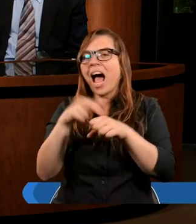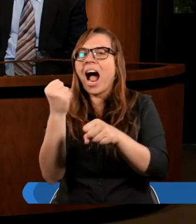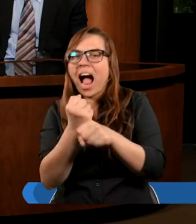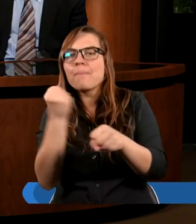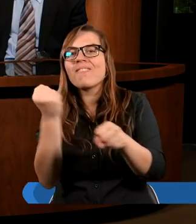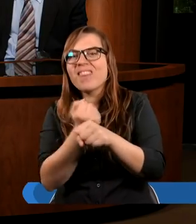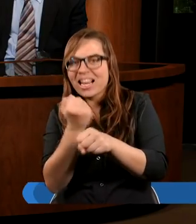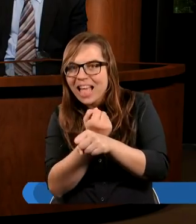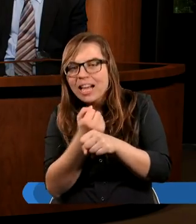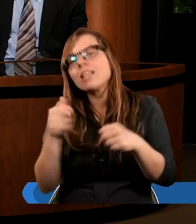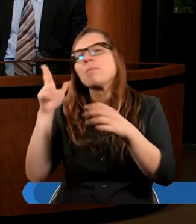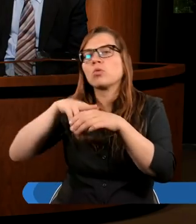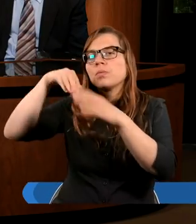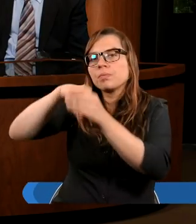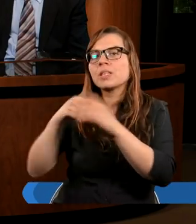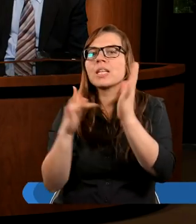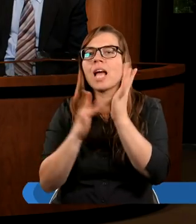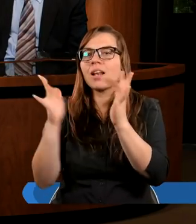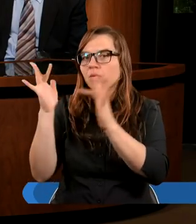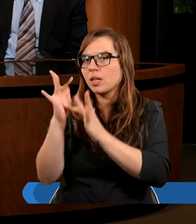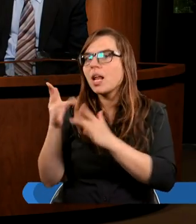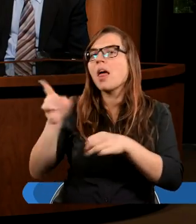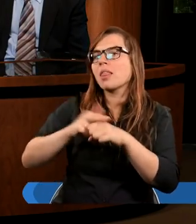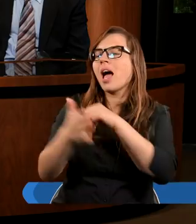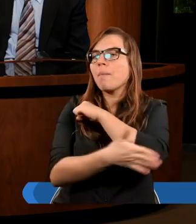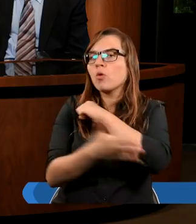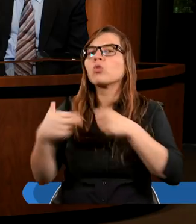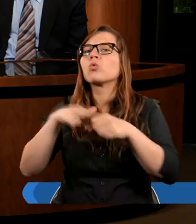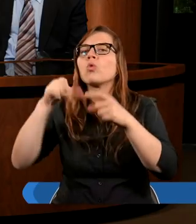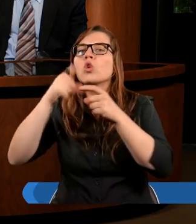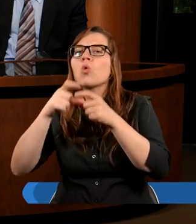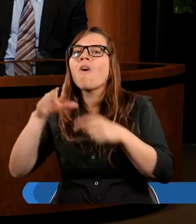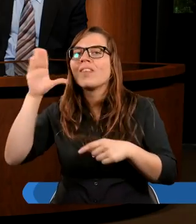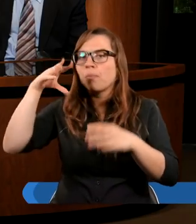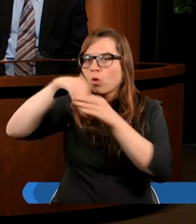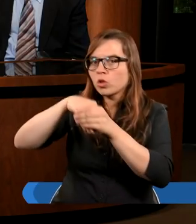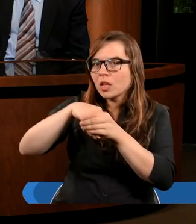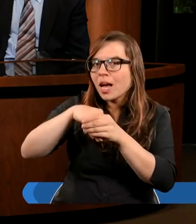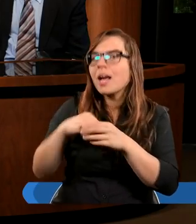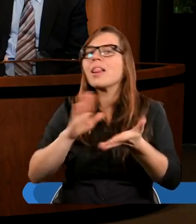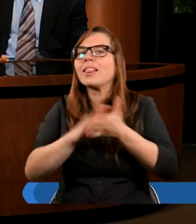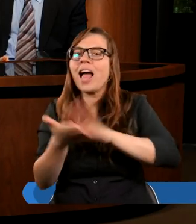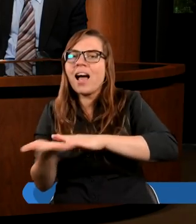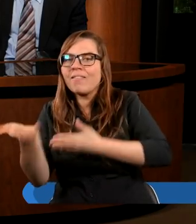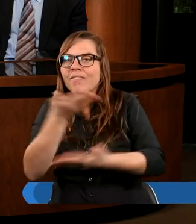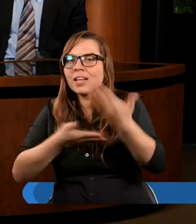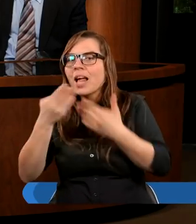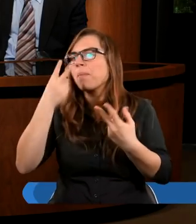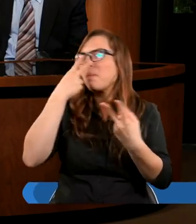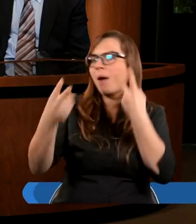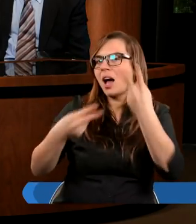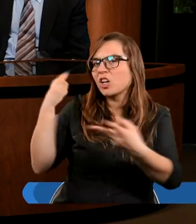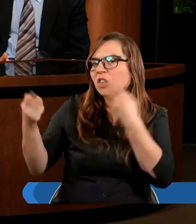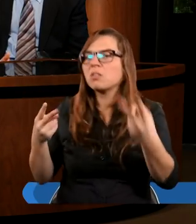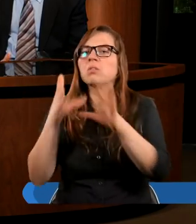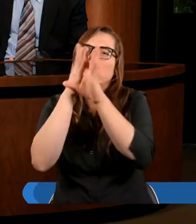węgielnym, którym jest Jezus i na podstawie, którą jest Słowo Boże. Żebyśmy na siebie nawzajem patrzyli